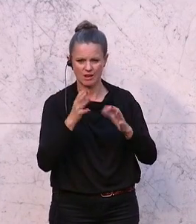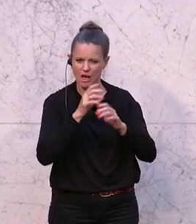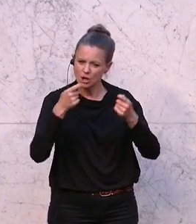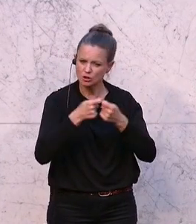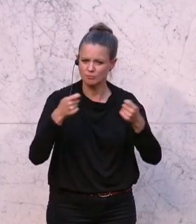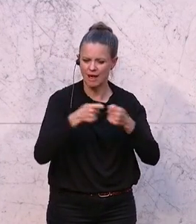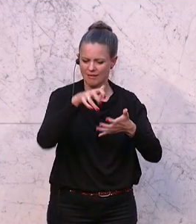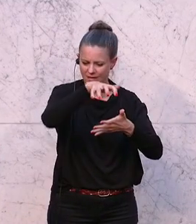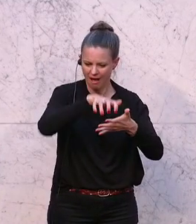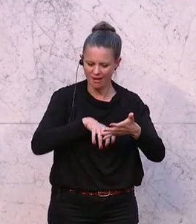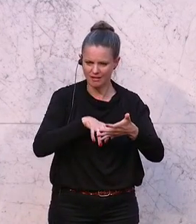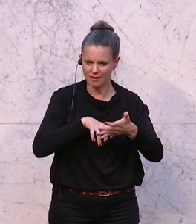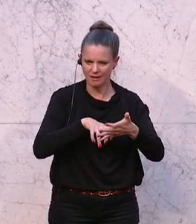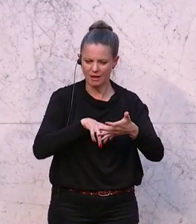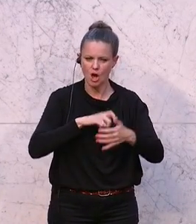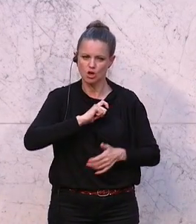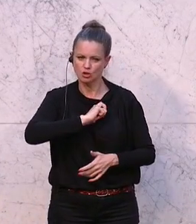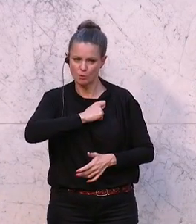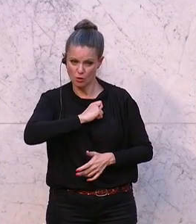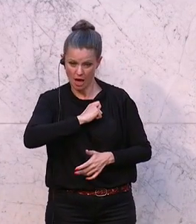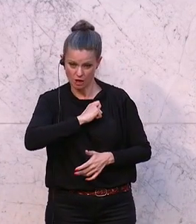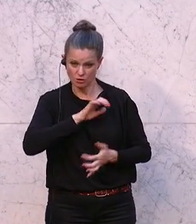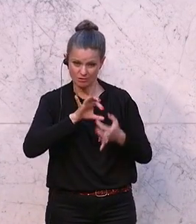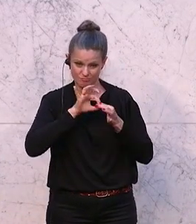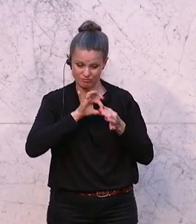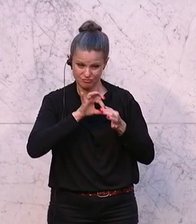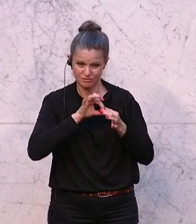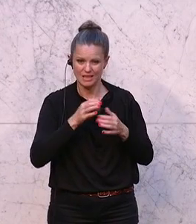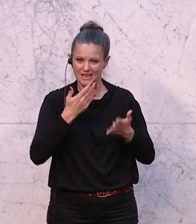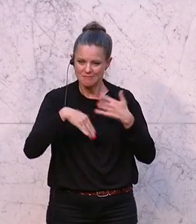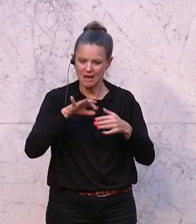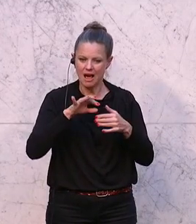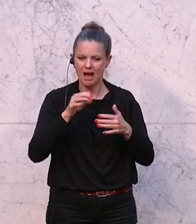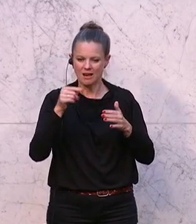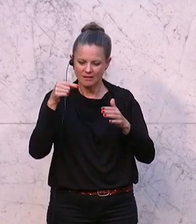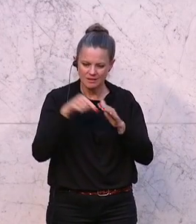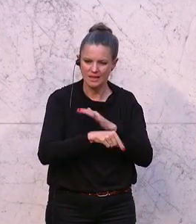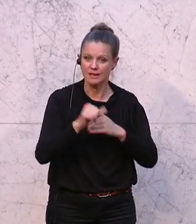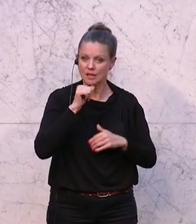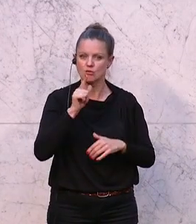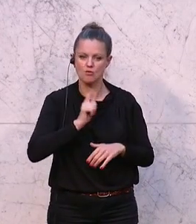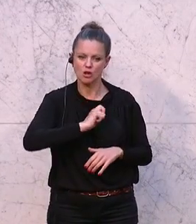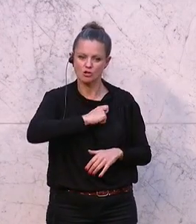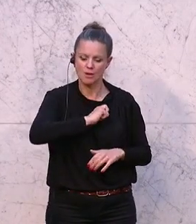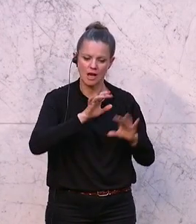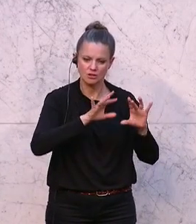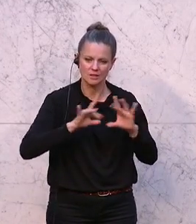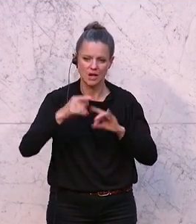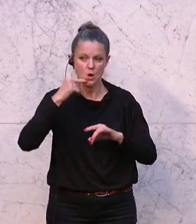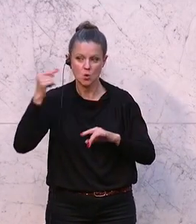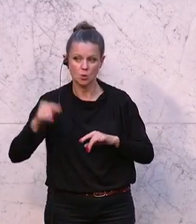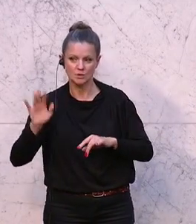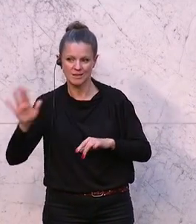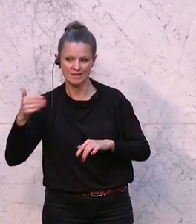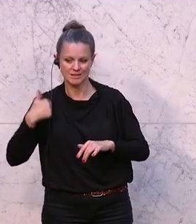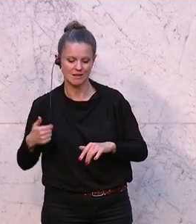Artikel zwar zu Spionage, aber auch da geht es um viel, viel mehr als einfach nur die Spionagetätigkeiten von russischer Seite